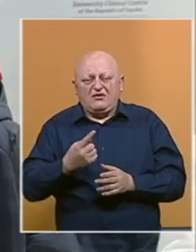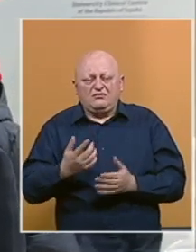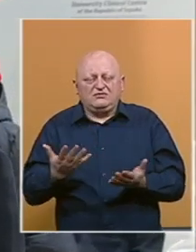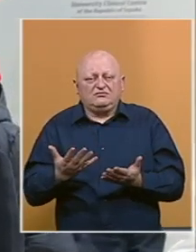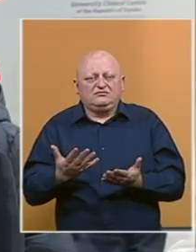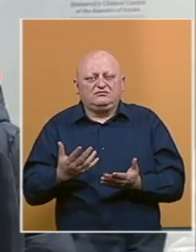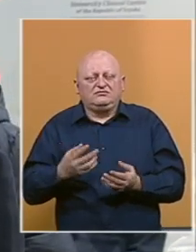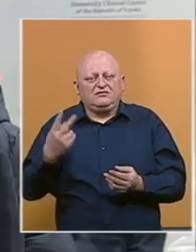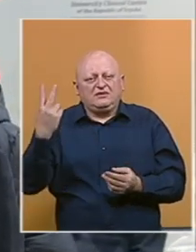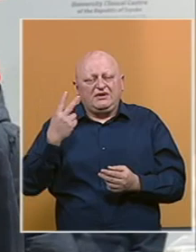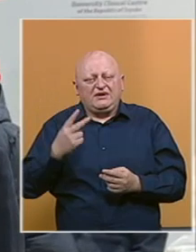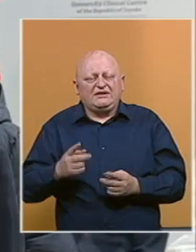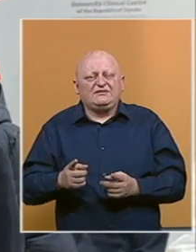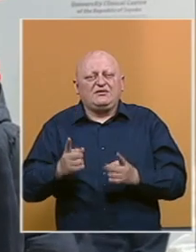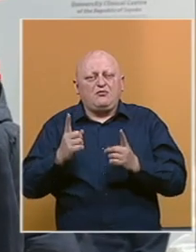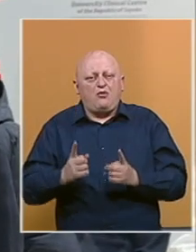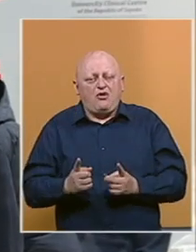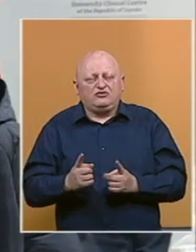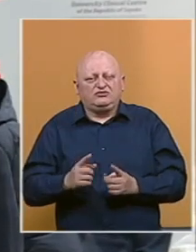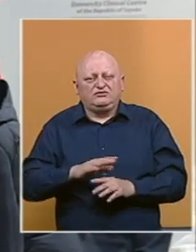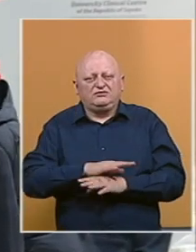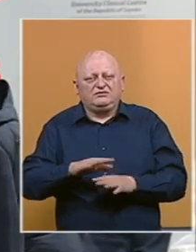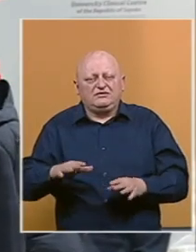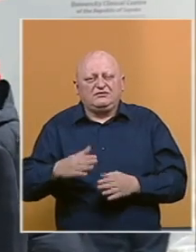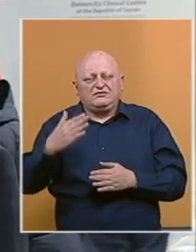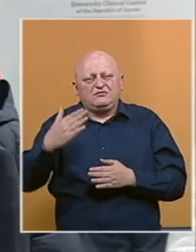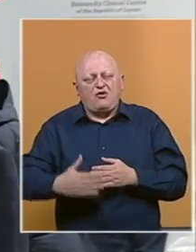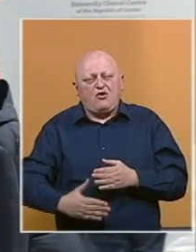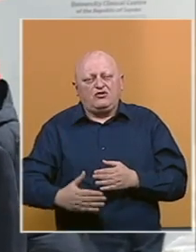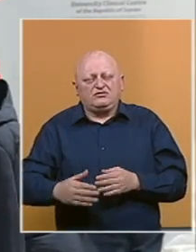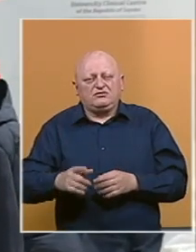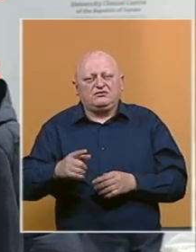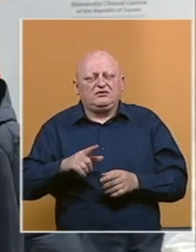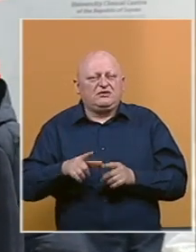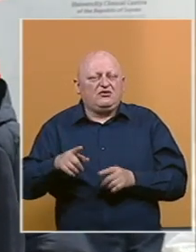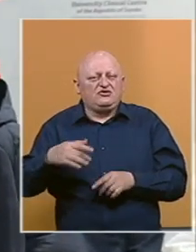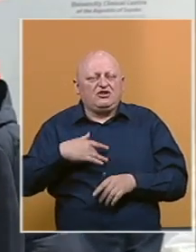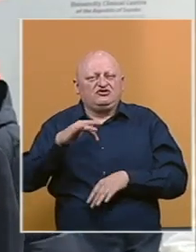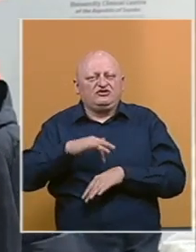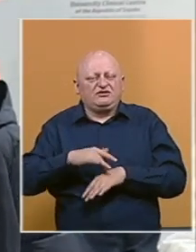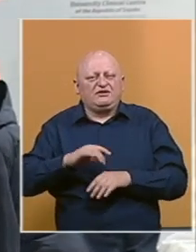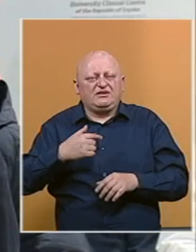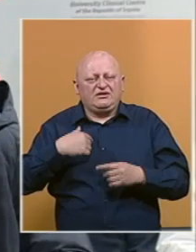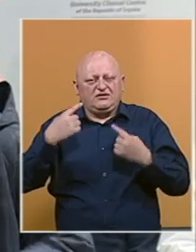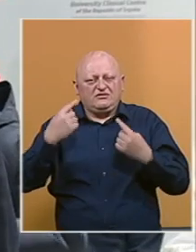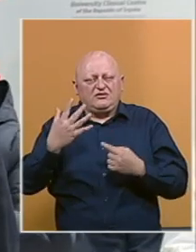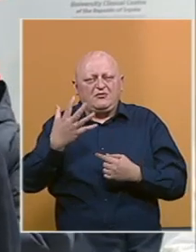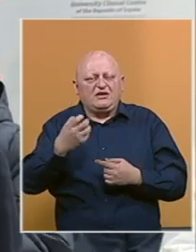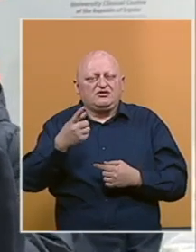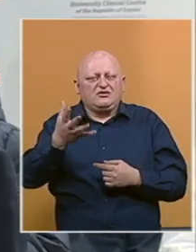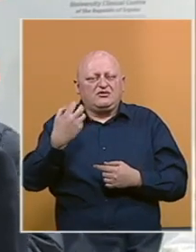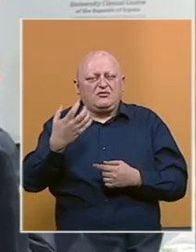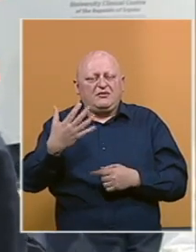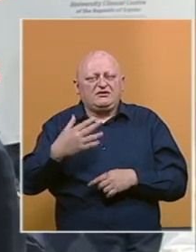kažem, i rezirni položaj, jer svi smo limitirani tako i Univerzitski klinički centar. Naš maksimum jeste 500 do 550